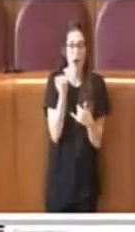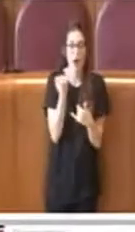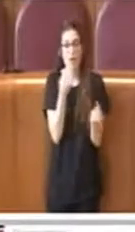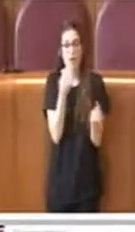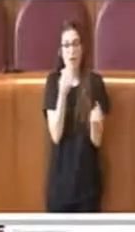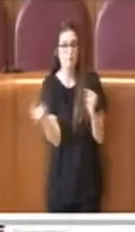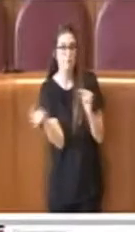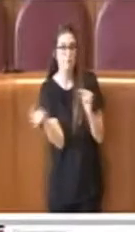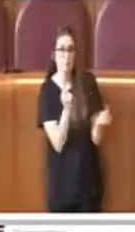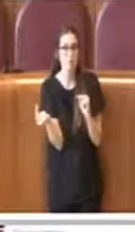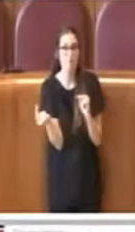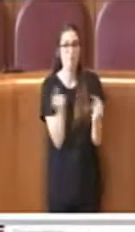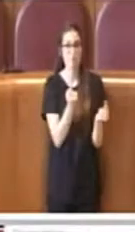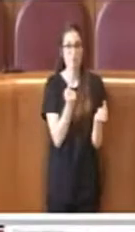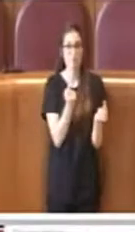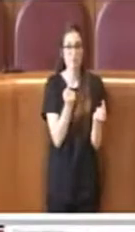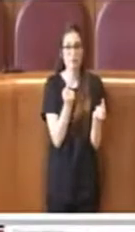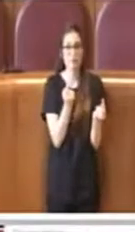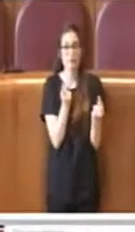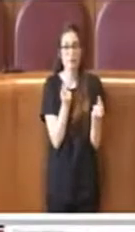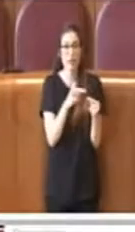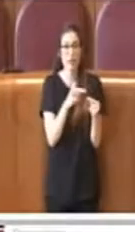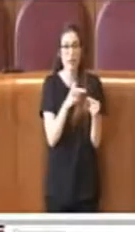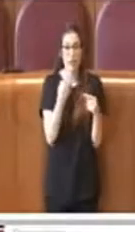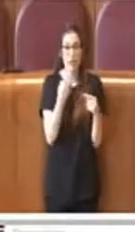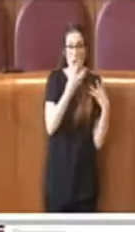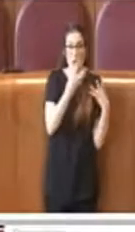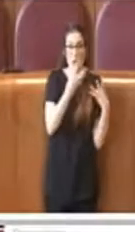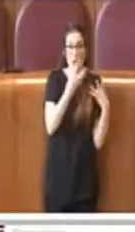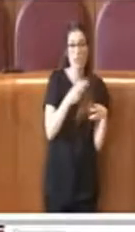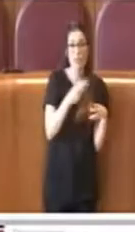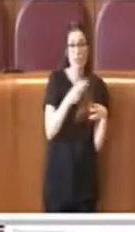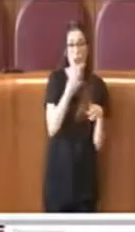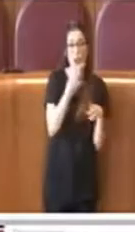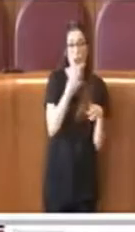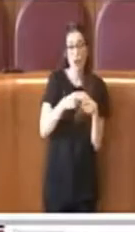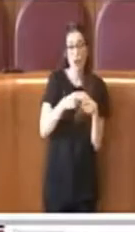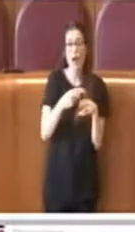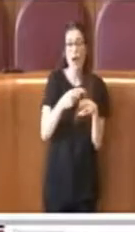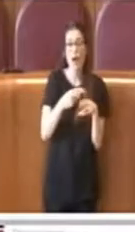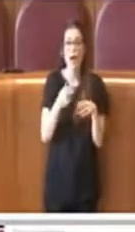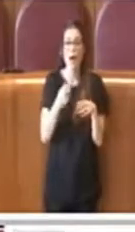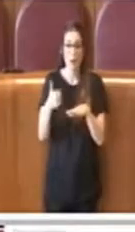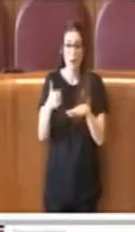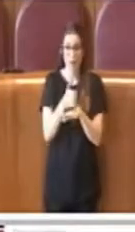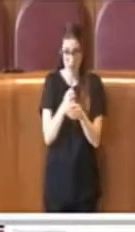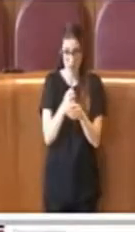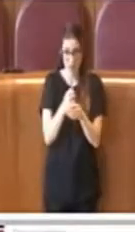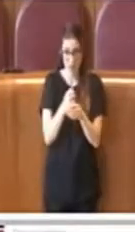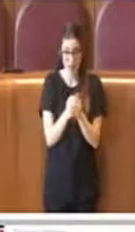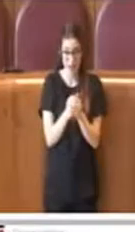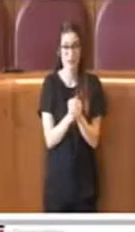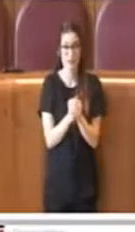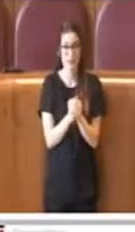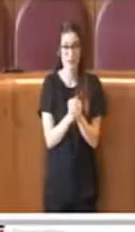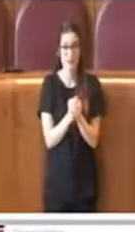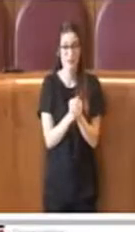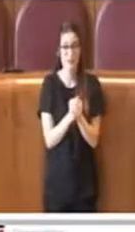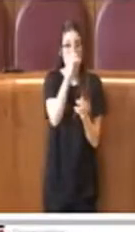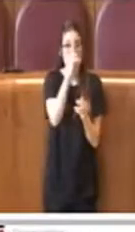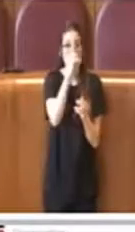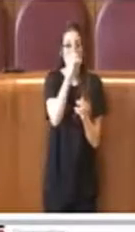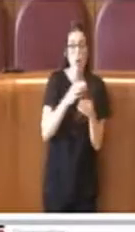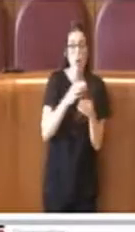consulte e anche tra queste e gli organi amministrativi e politici di Roma Capitale. Ruoli, processi,